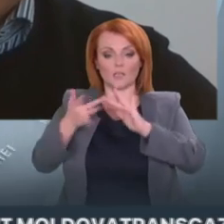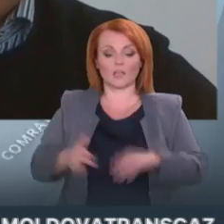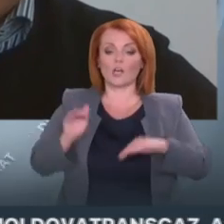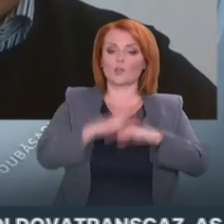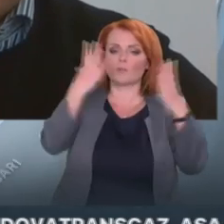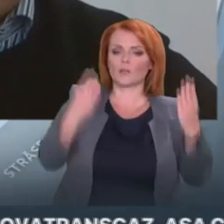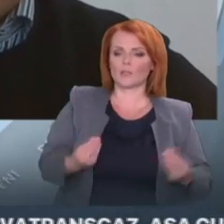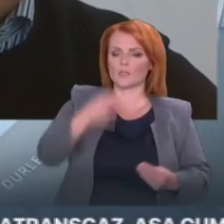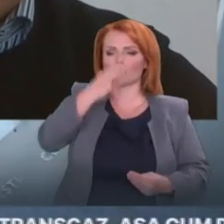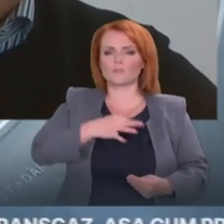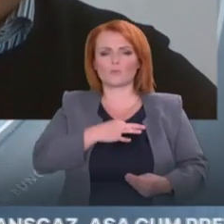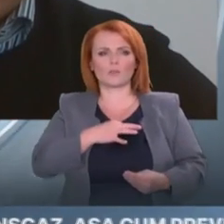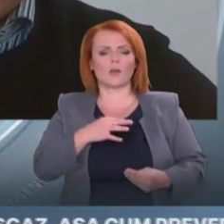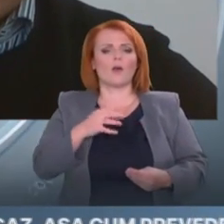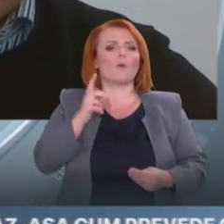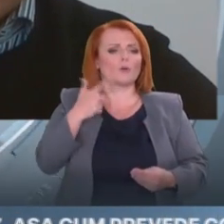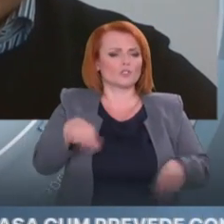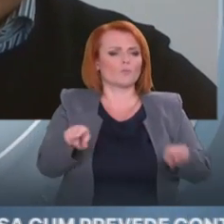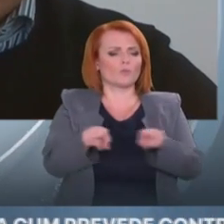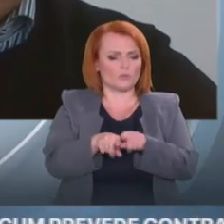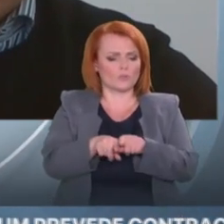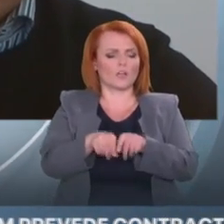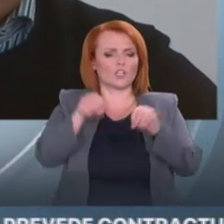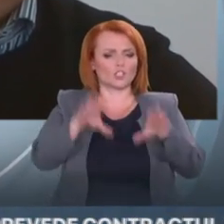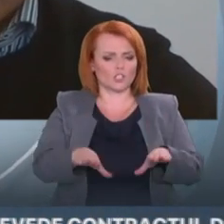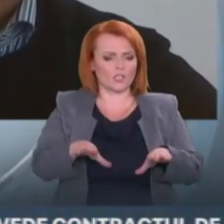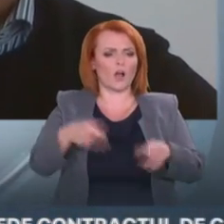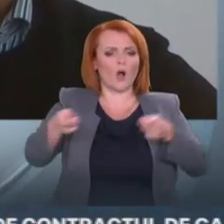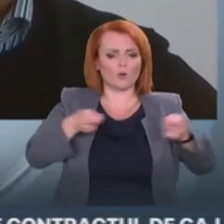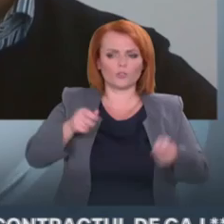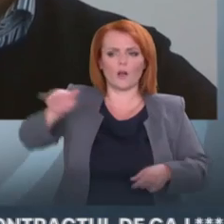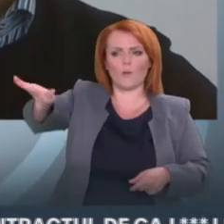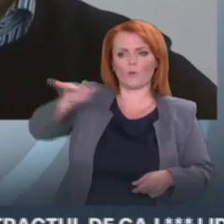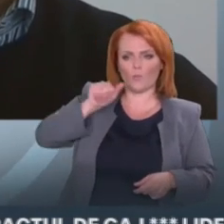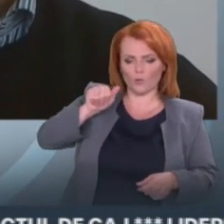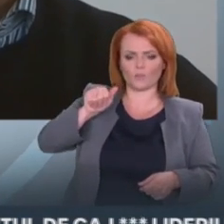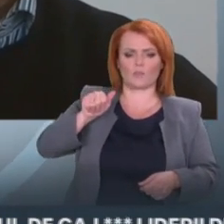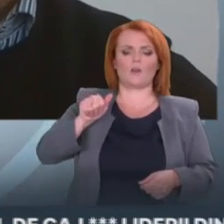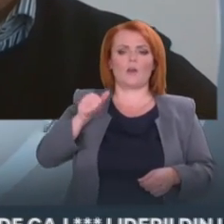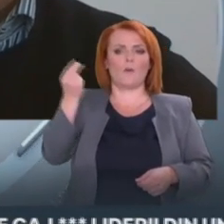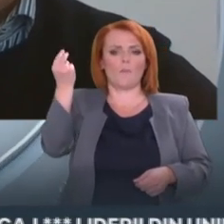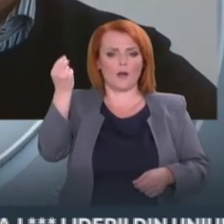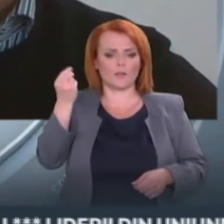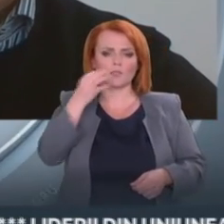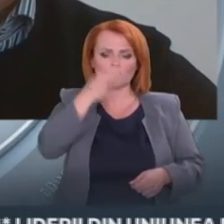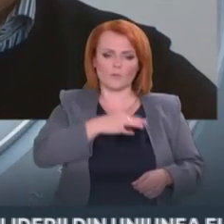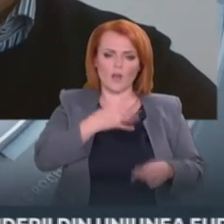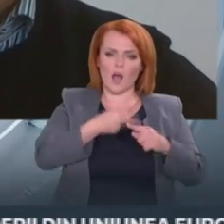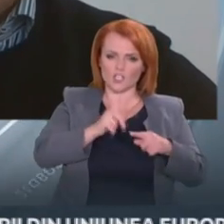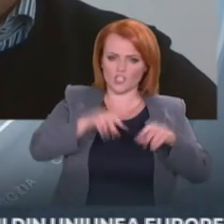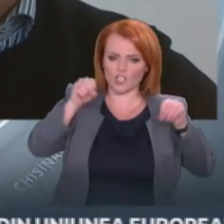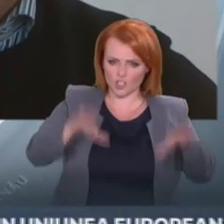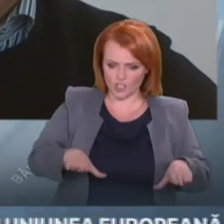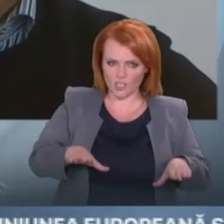comentați decizia autorităților de a oferi acest împrumut și vă rog să ne spuneți dacă această decizie presupune